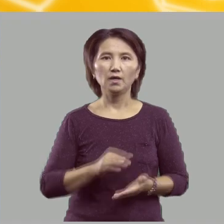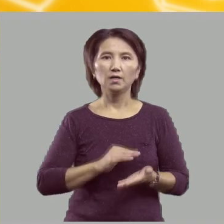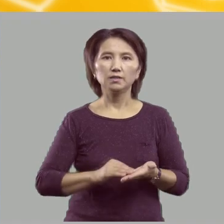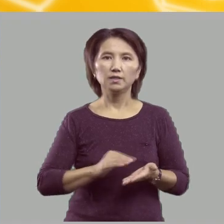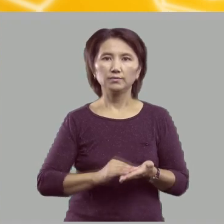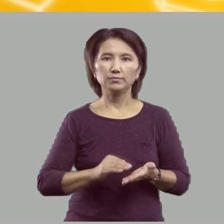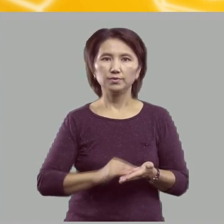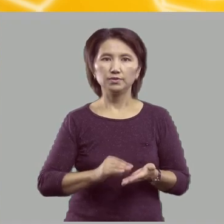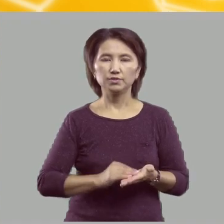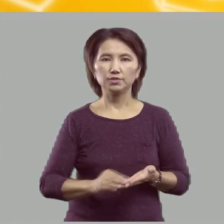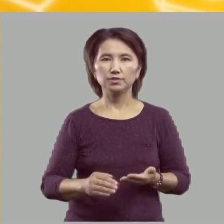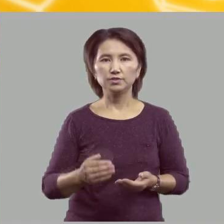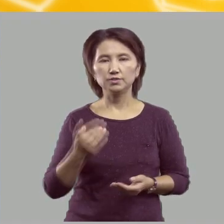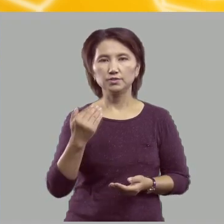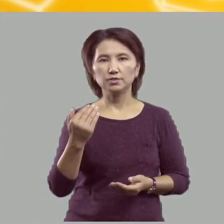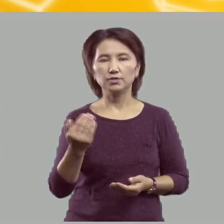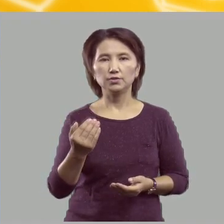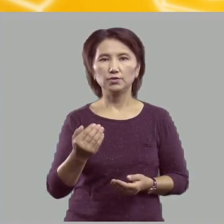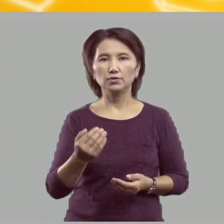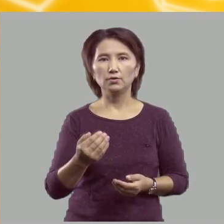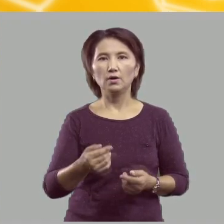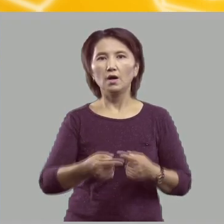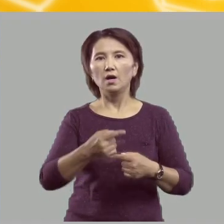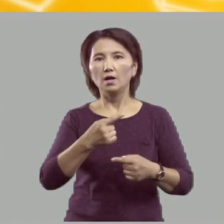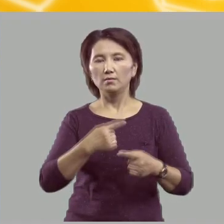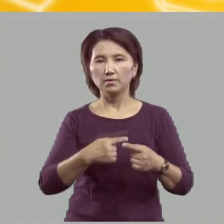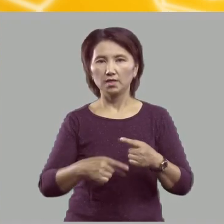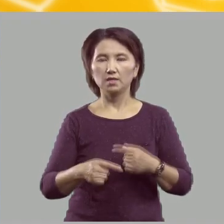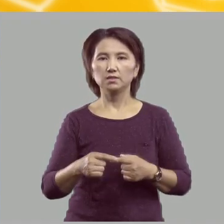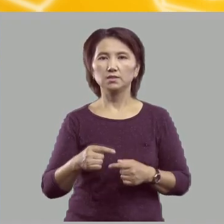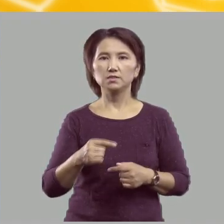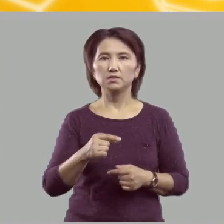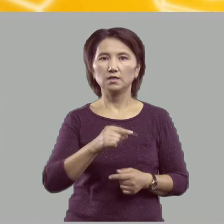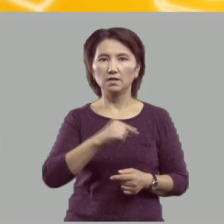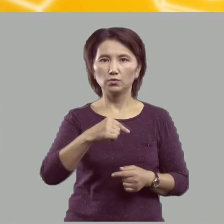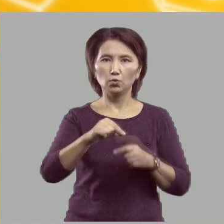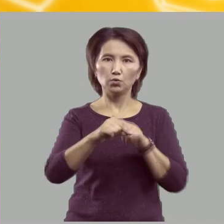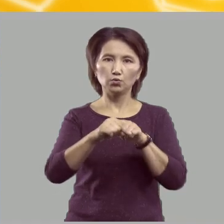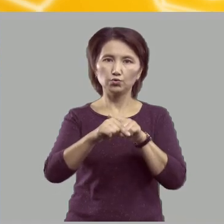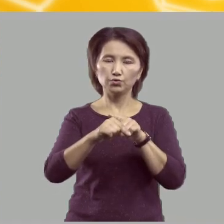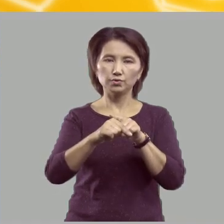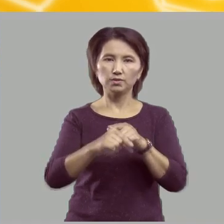Напишите её обратной стороной ручки на ладошке.